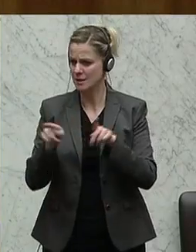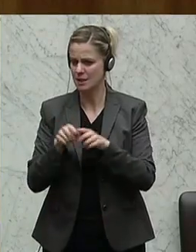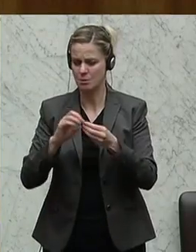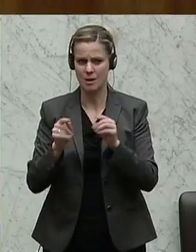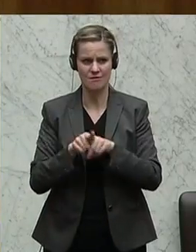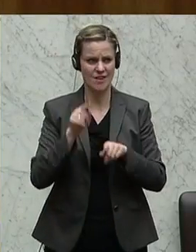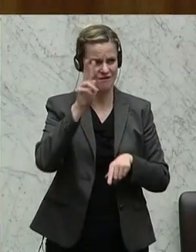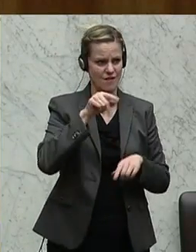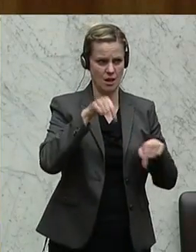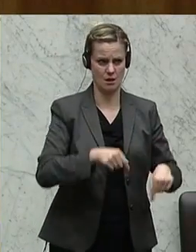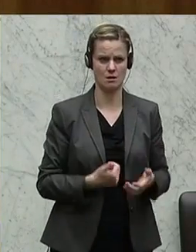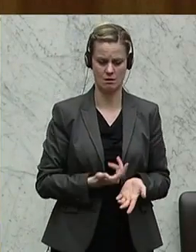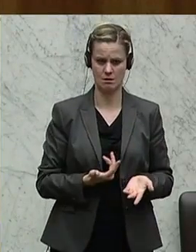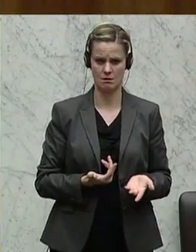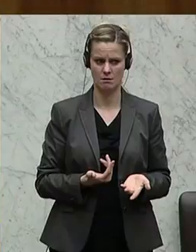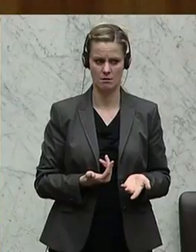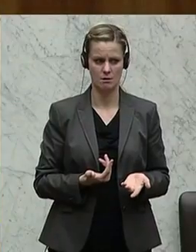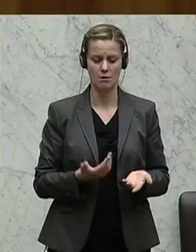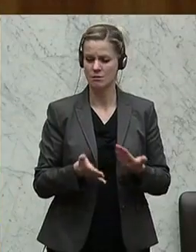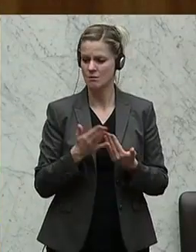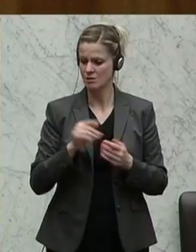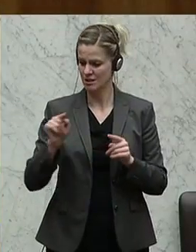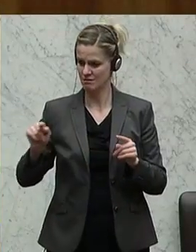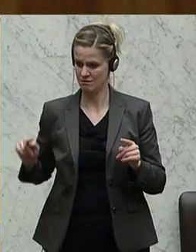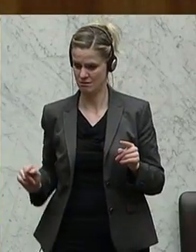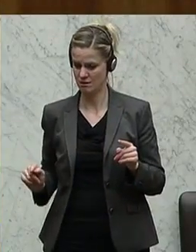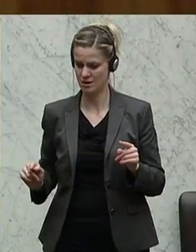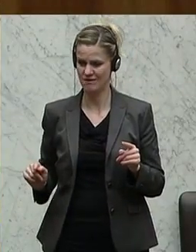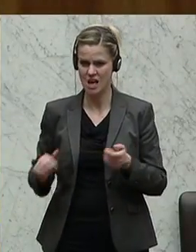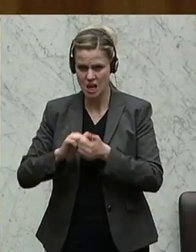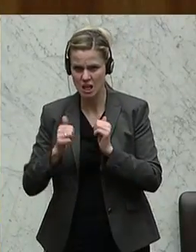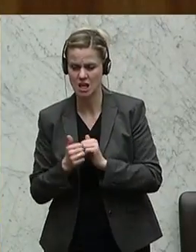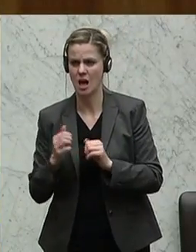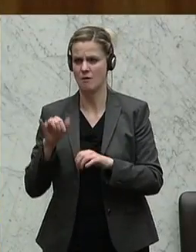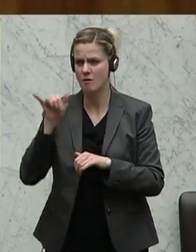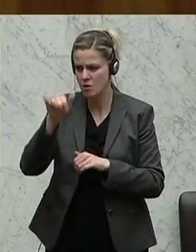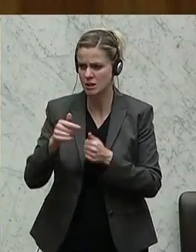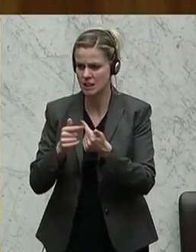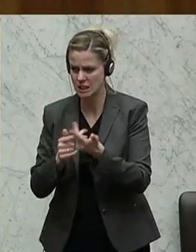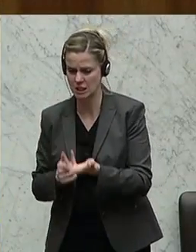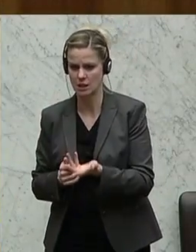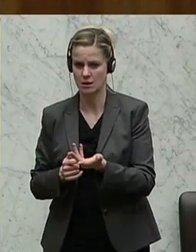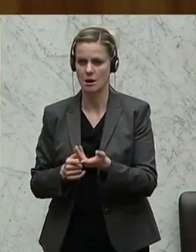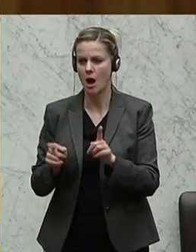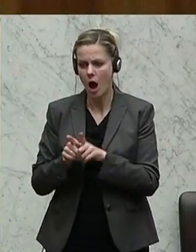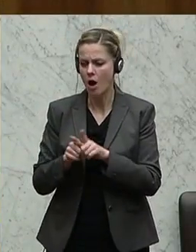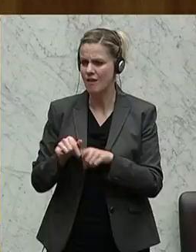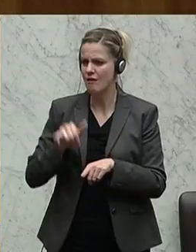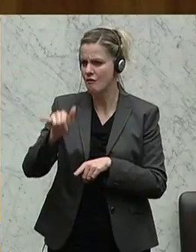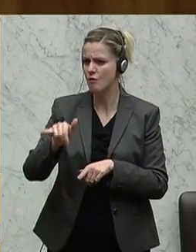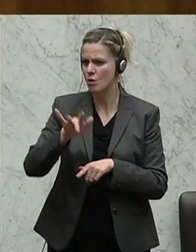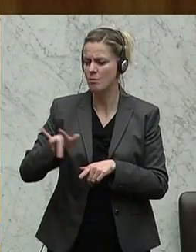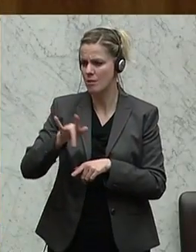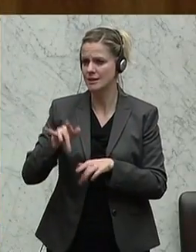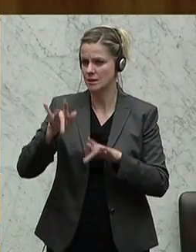Und wenn ich heute hernehme, dass die kleinen Flughäfen um jede Maschine kämpfen, sind es am Flugplatz auch die Arbeitsplätze, die